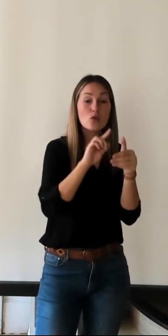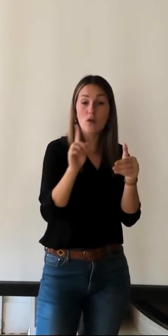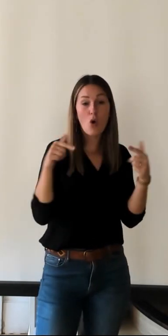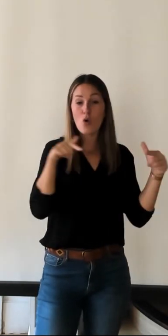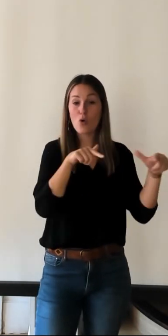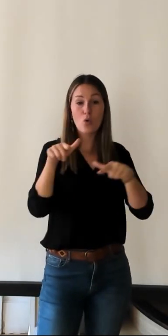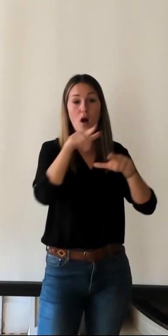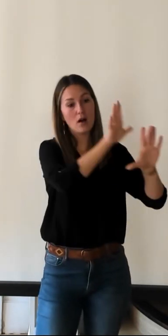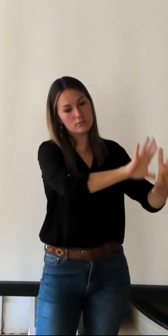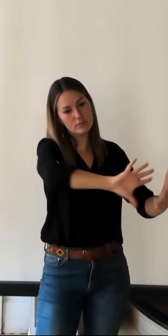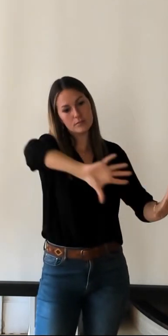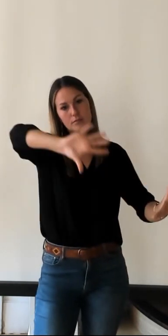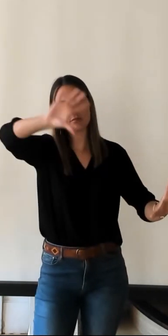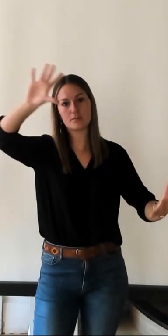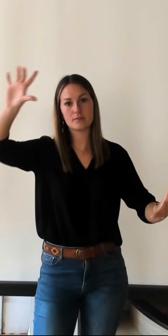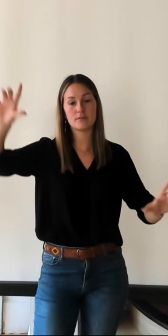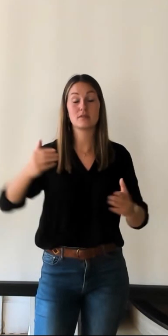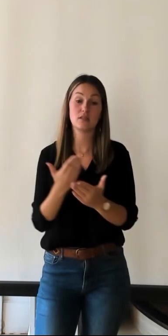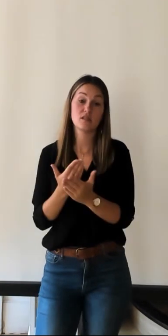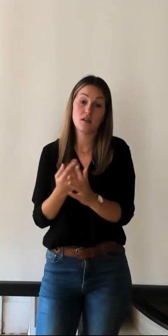c'est ça qui est important